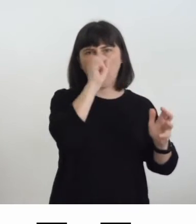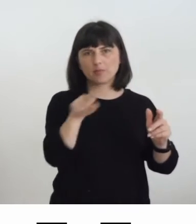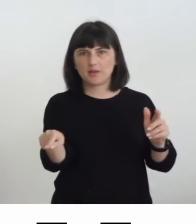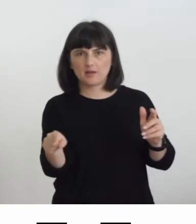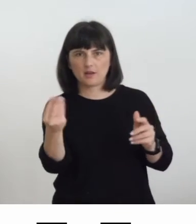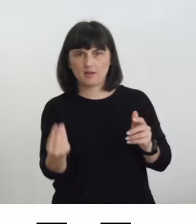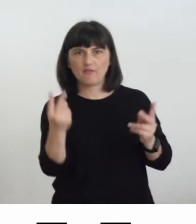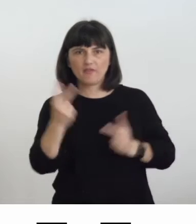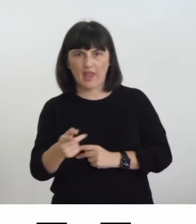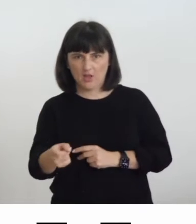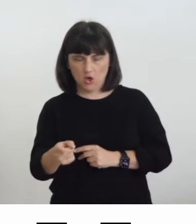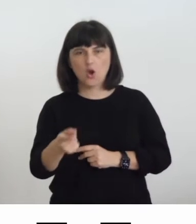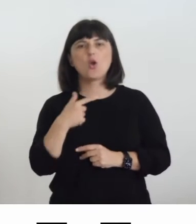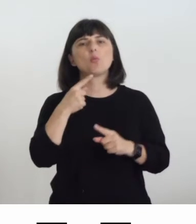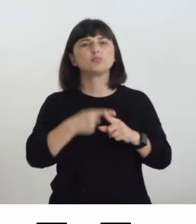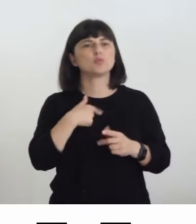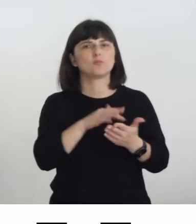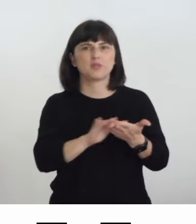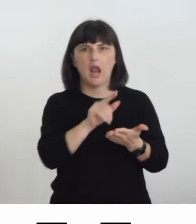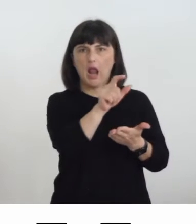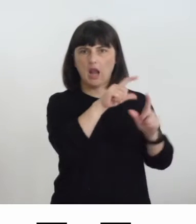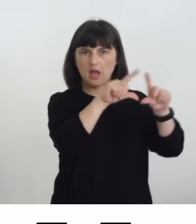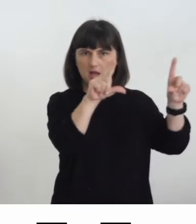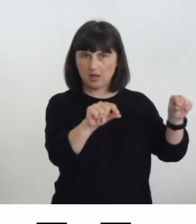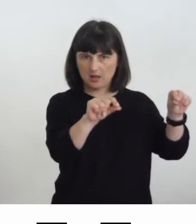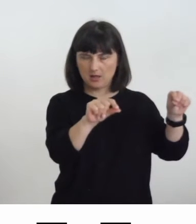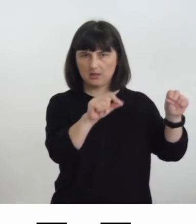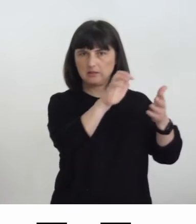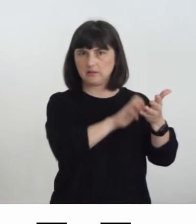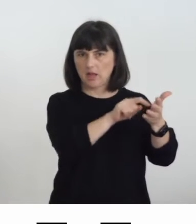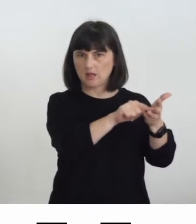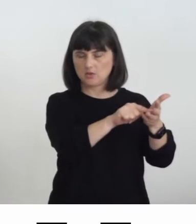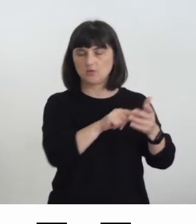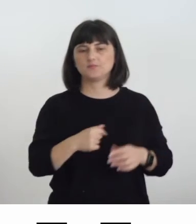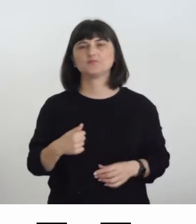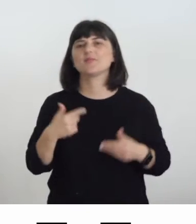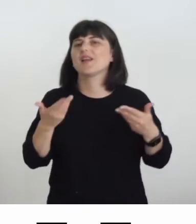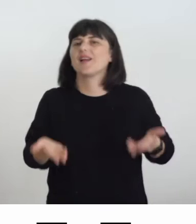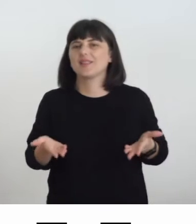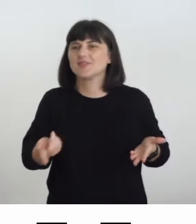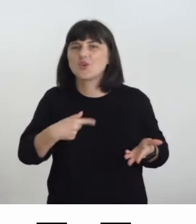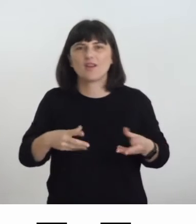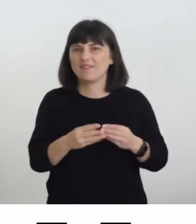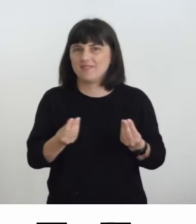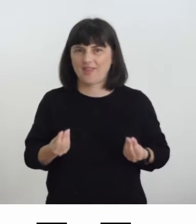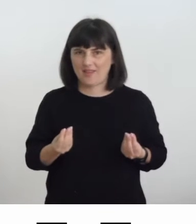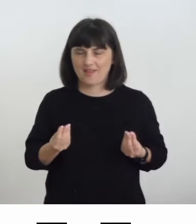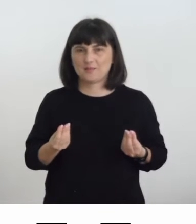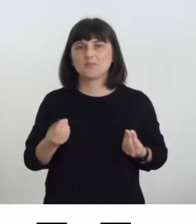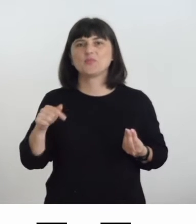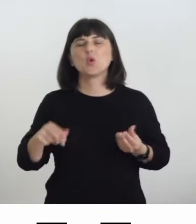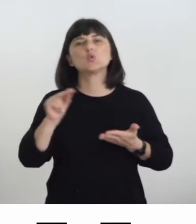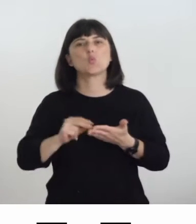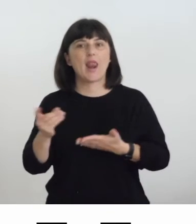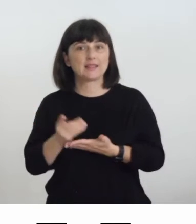braille e così via. Arrivo quindi a noi, insomma cosa stiamo facendo alla Scuola del